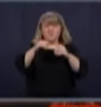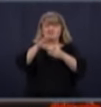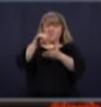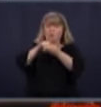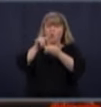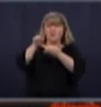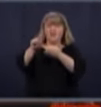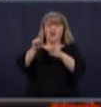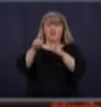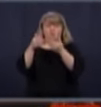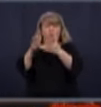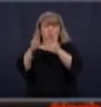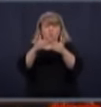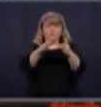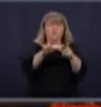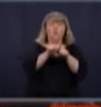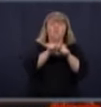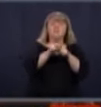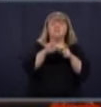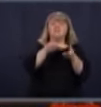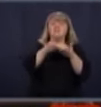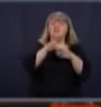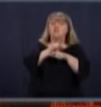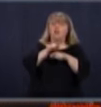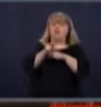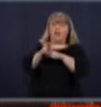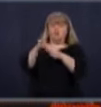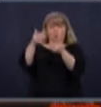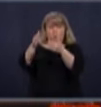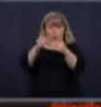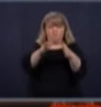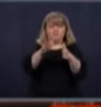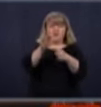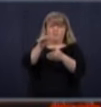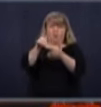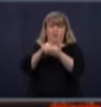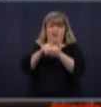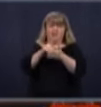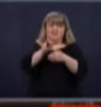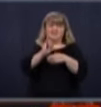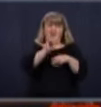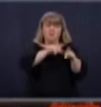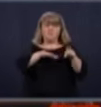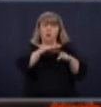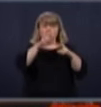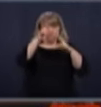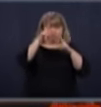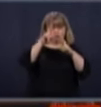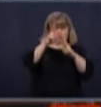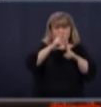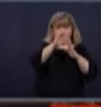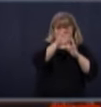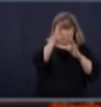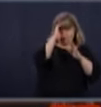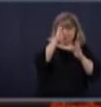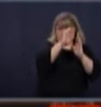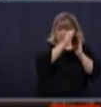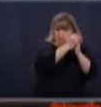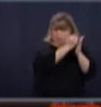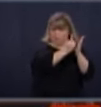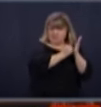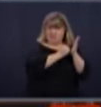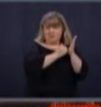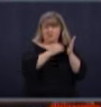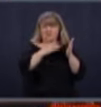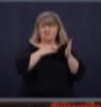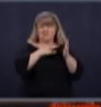services de garde, est-ce que vous, si les gens respectent les consignes que vous donnez, est-ce que vous considérez qu'on va maintenir l'aplatissement